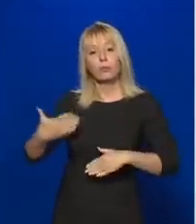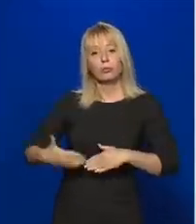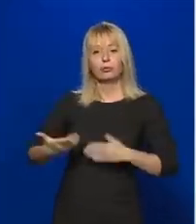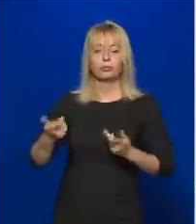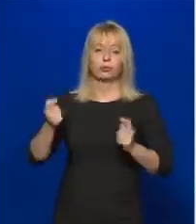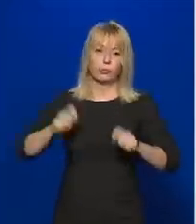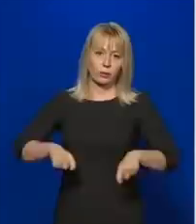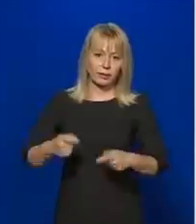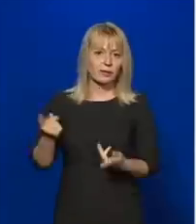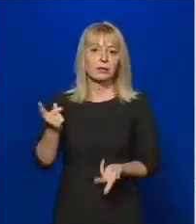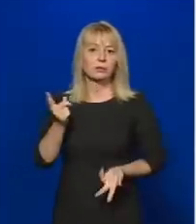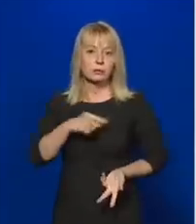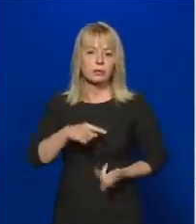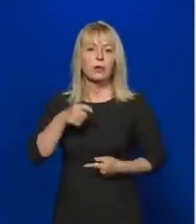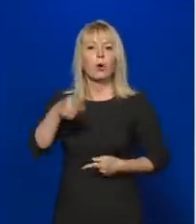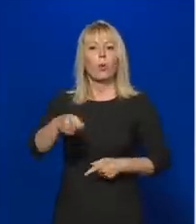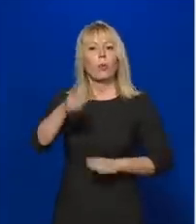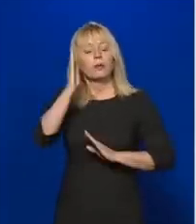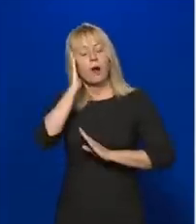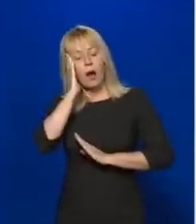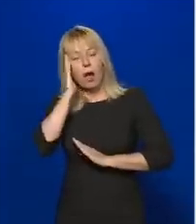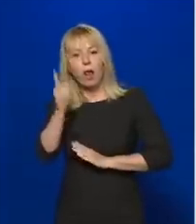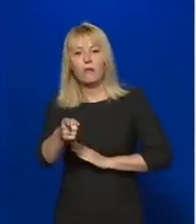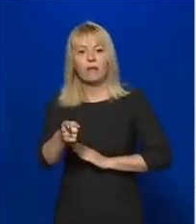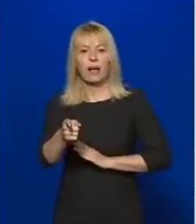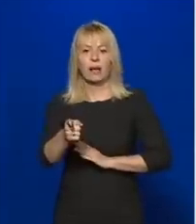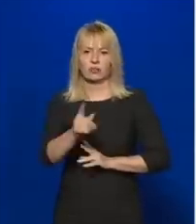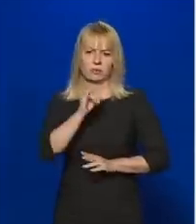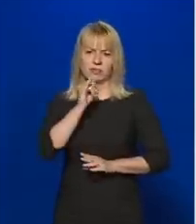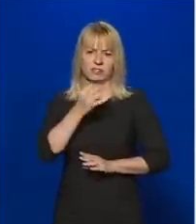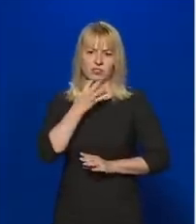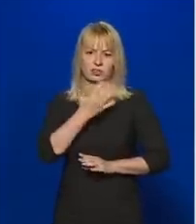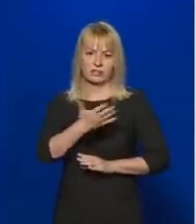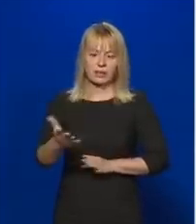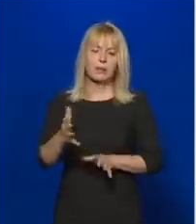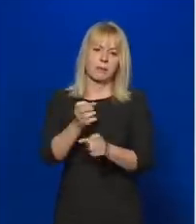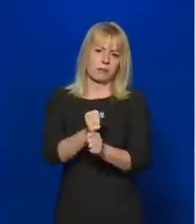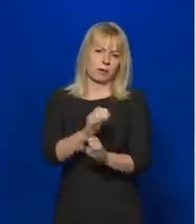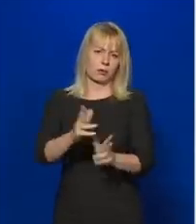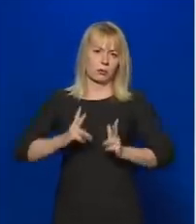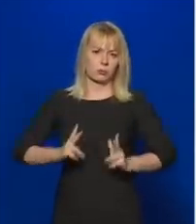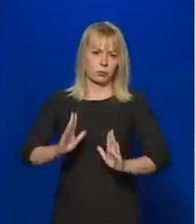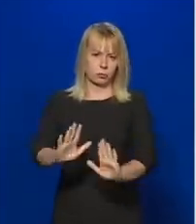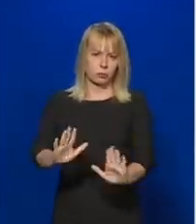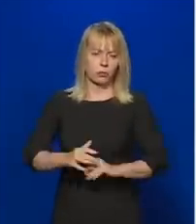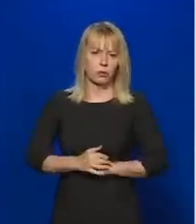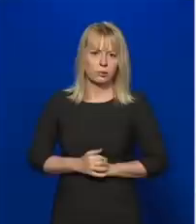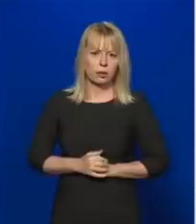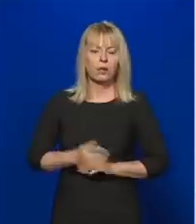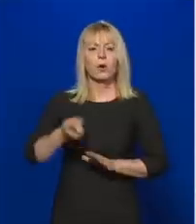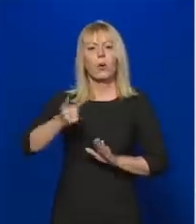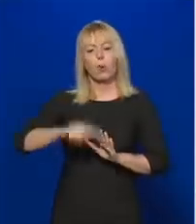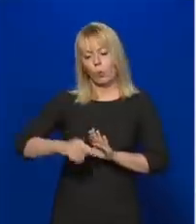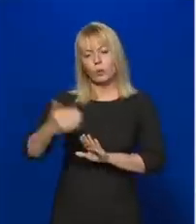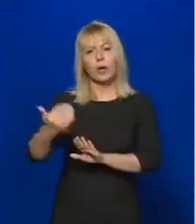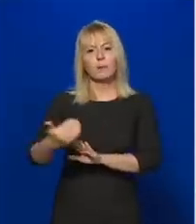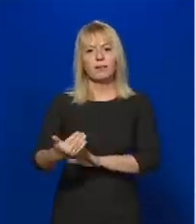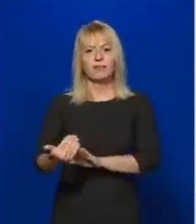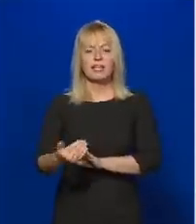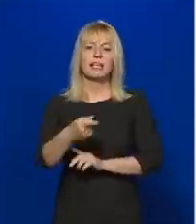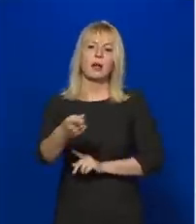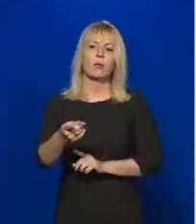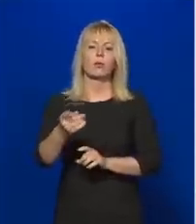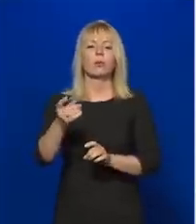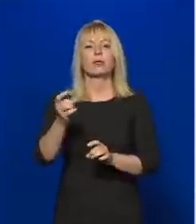az ottalvást nem igénylő gyermektáborok megtarthatóak, és a hónap végén az akkori